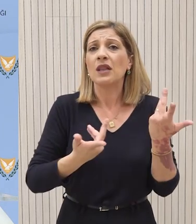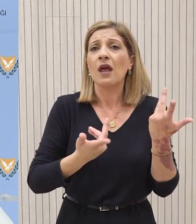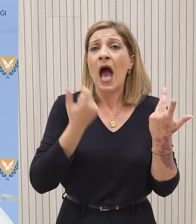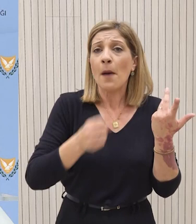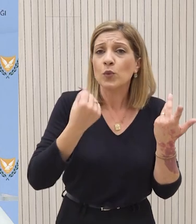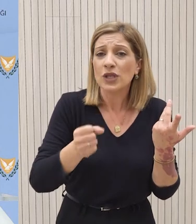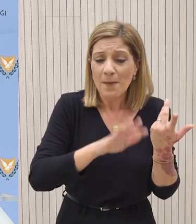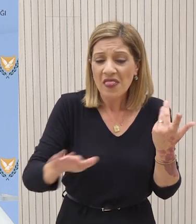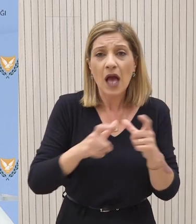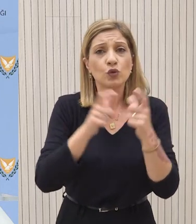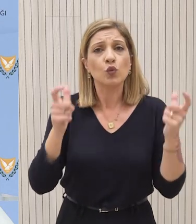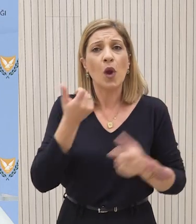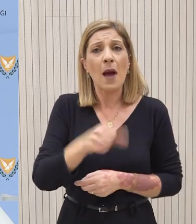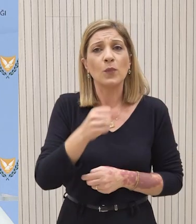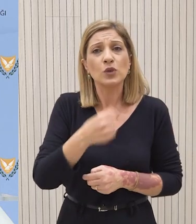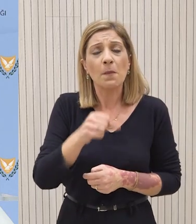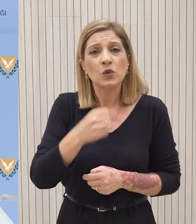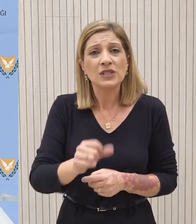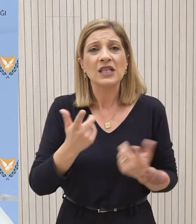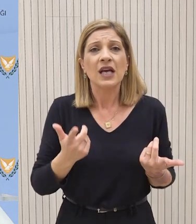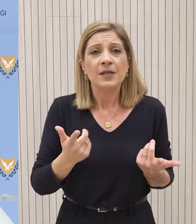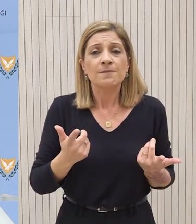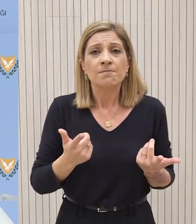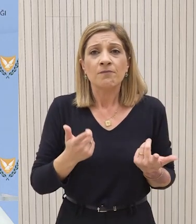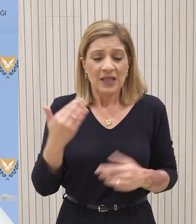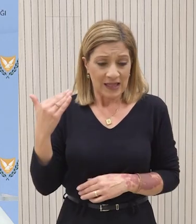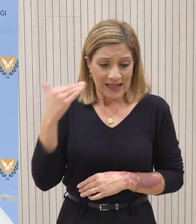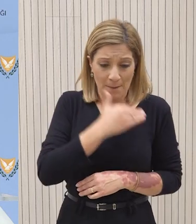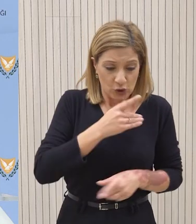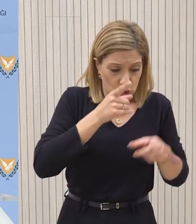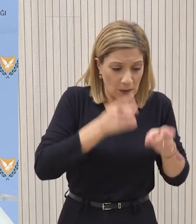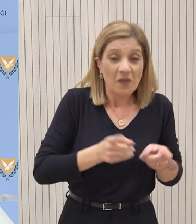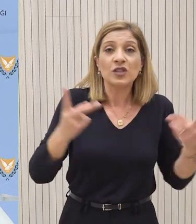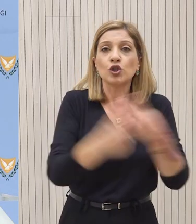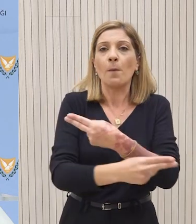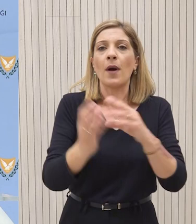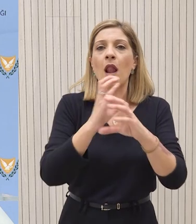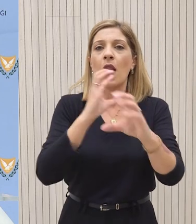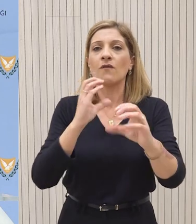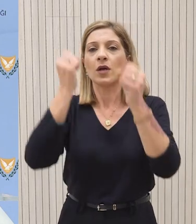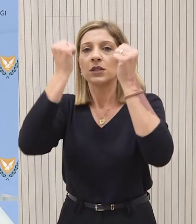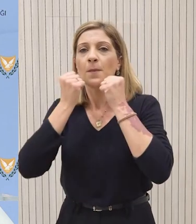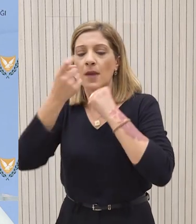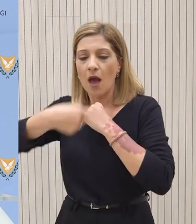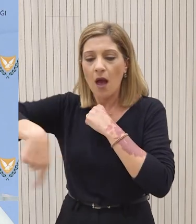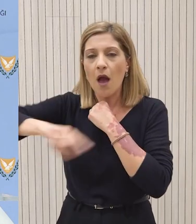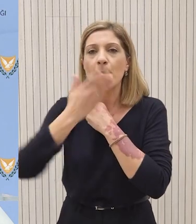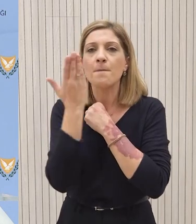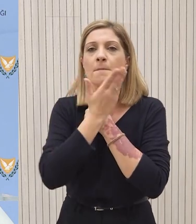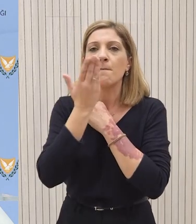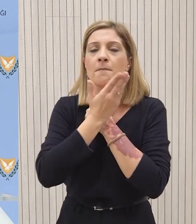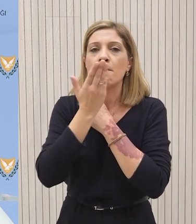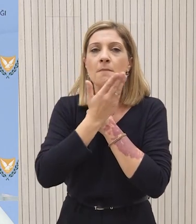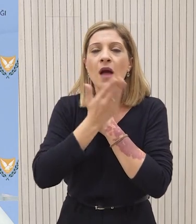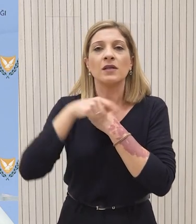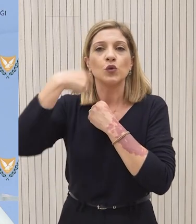πολλές αγουσίες παιδιά από τα σχολεία. Τώρα η αγαριαία απόφαση φάνηκε ενώ ότι λειτουργήσε με πολύ σβάρος των